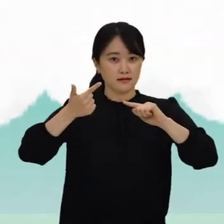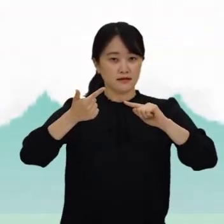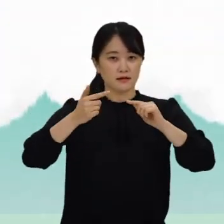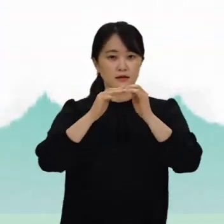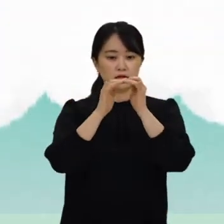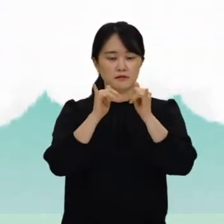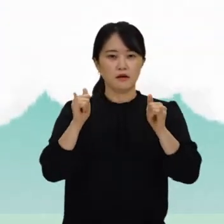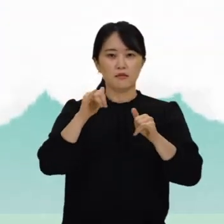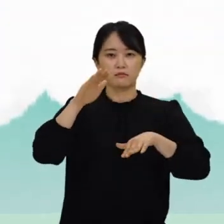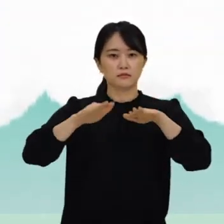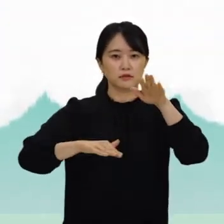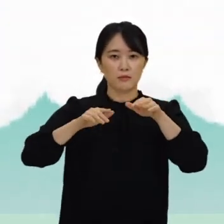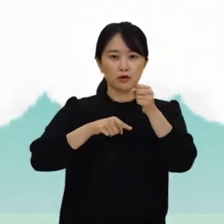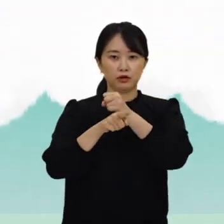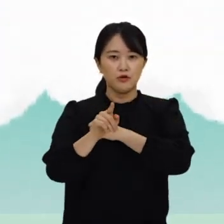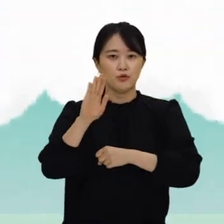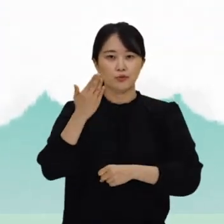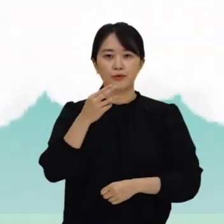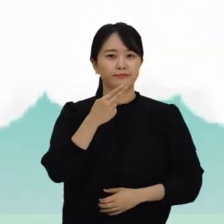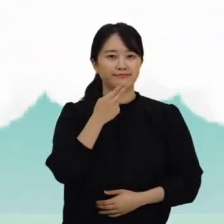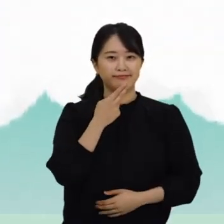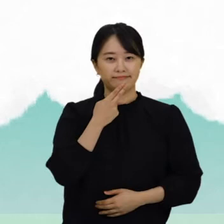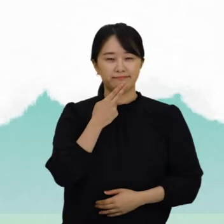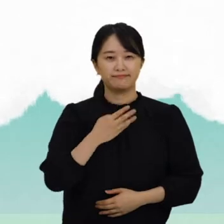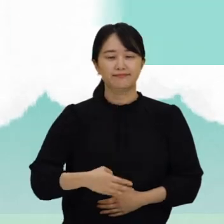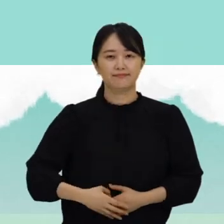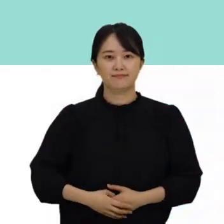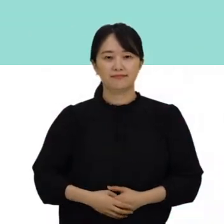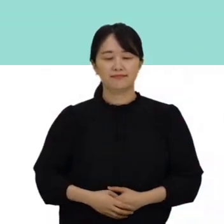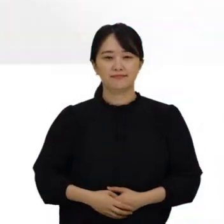사람을 차별하는 이유가 될 수 없습니다.